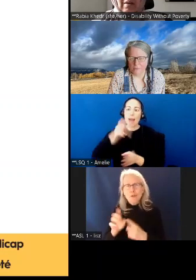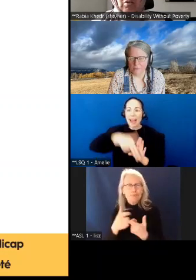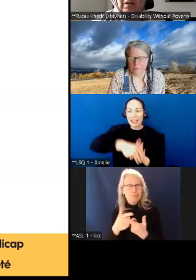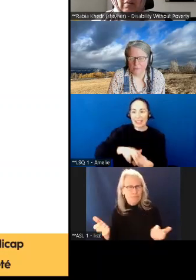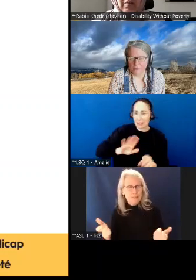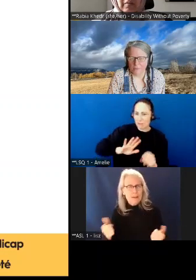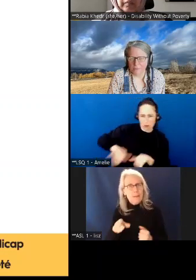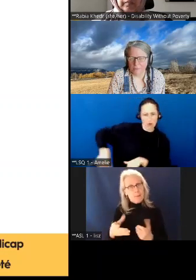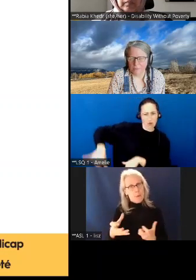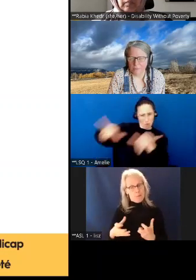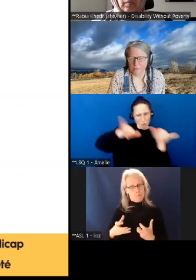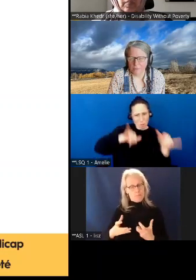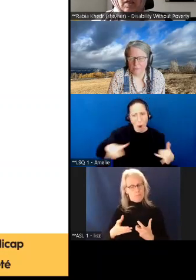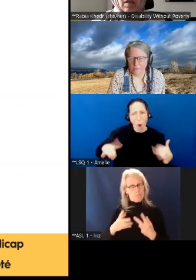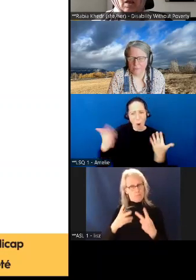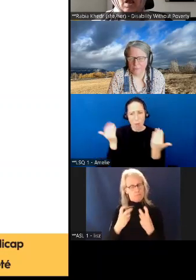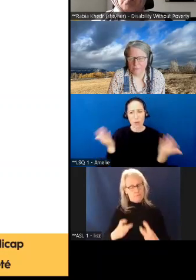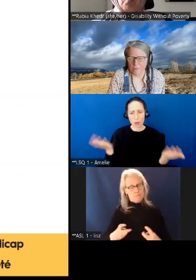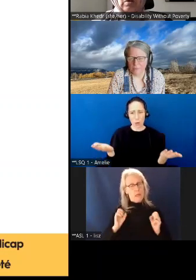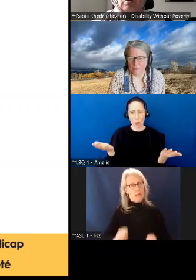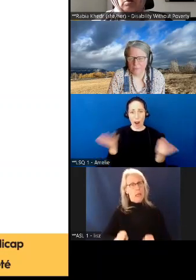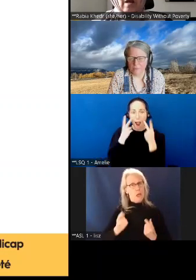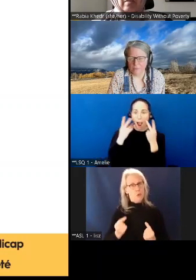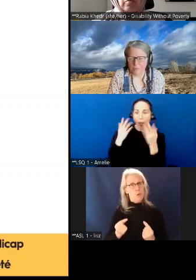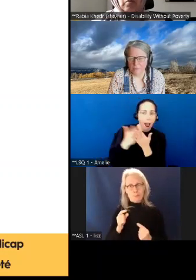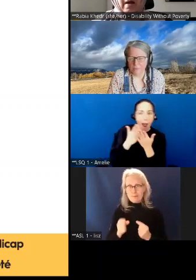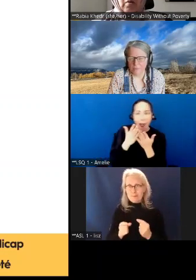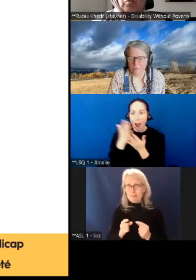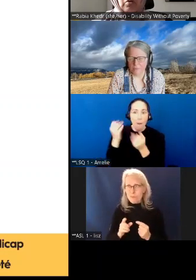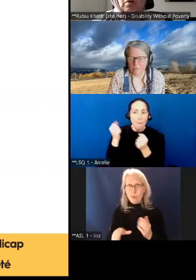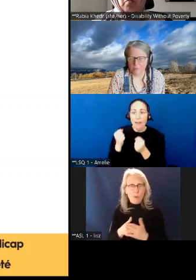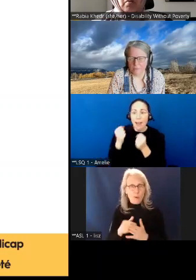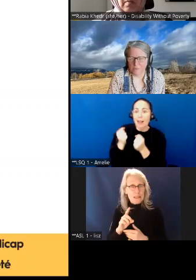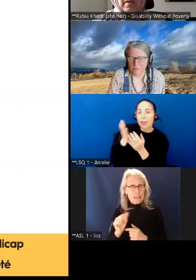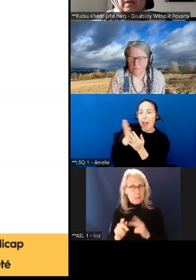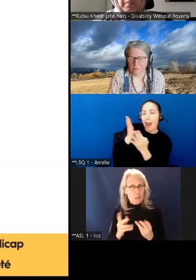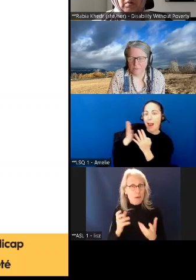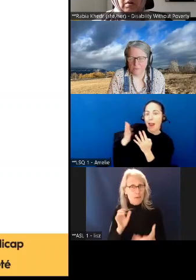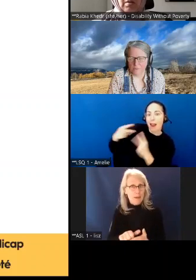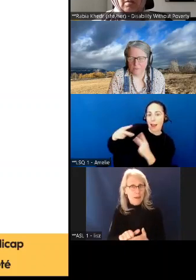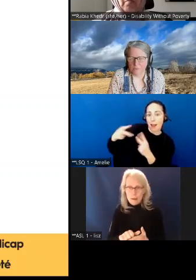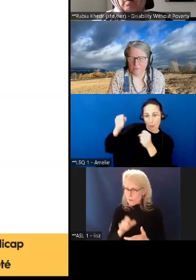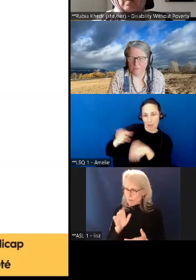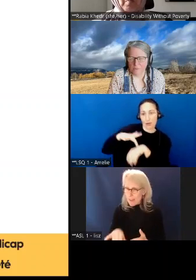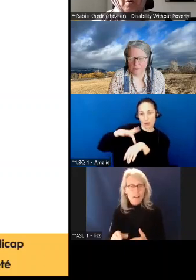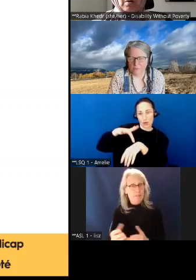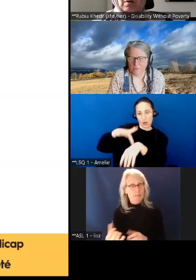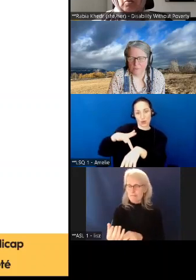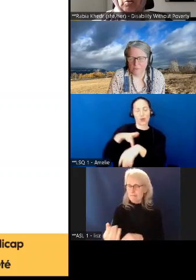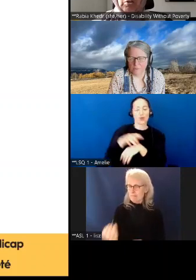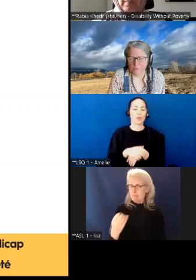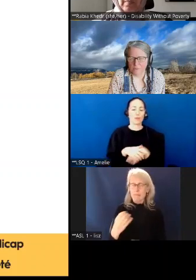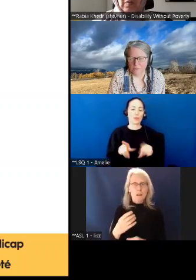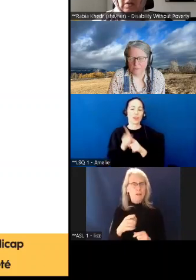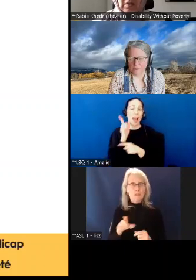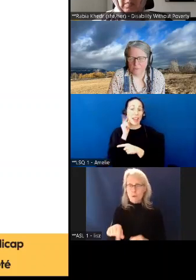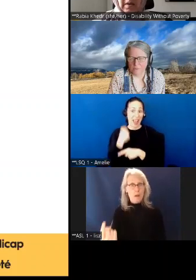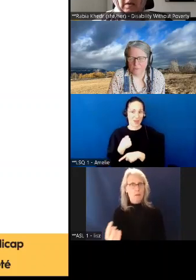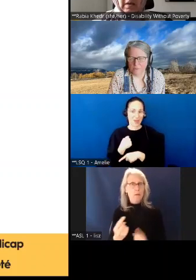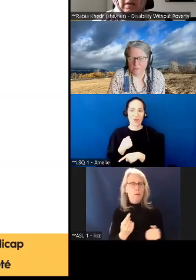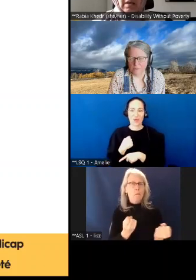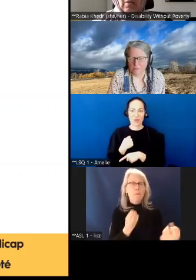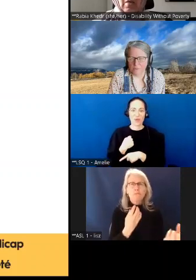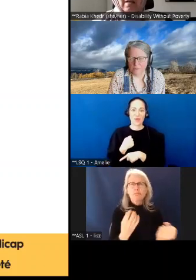et donc regarder le potentiel de tout ce qu'ils peuvent accomplir. Et nous avons entendu ça